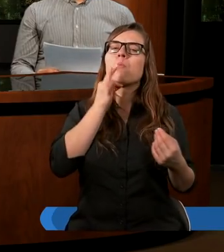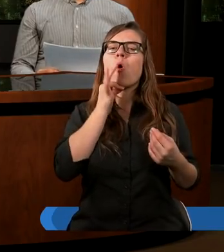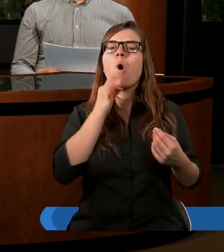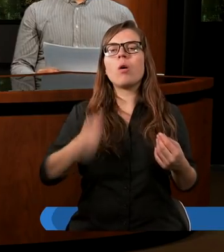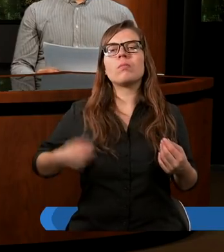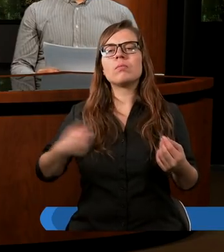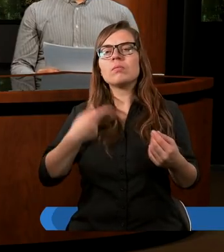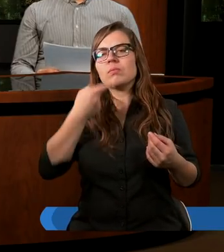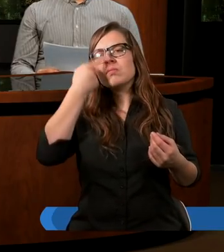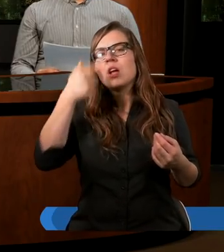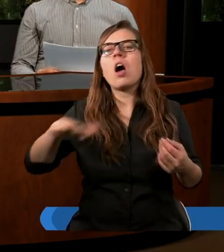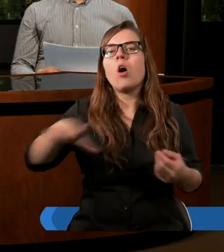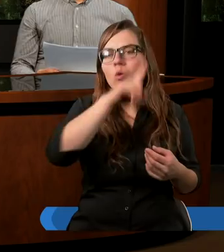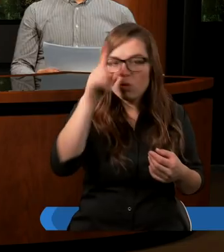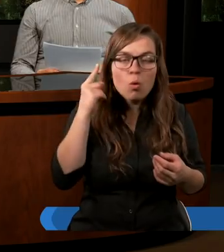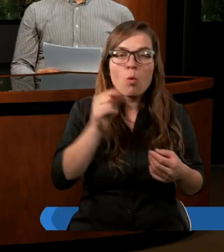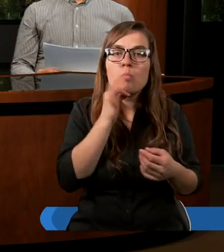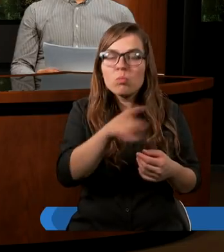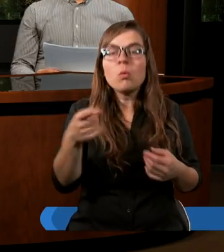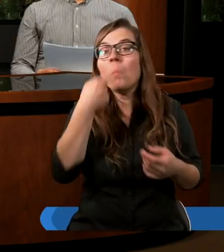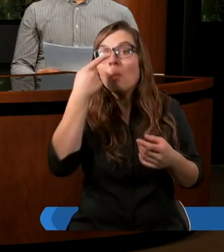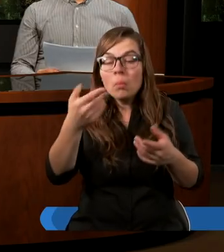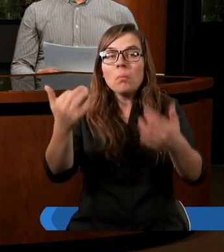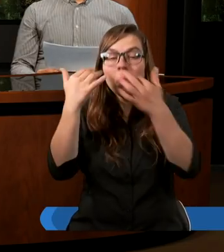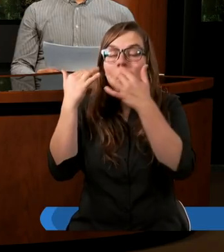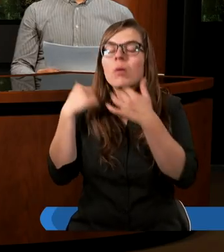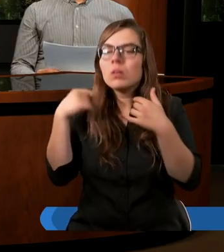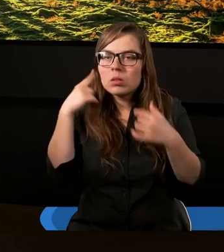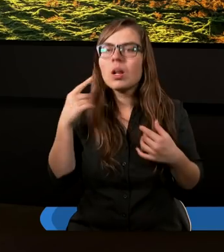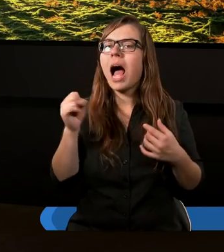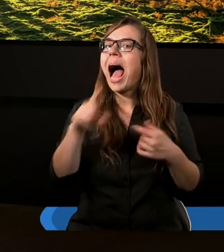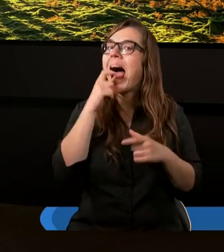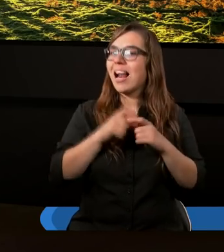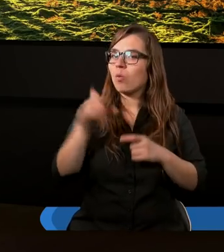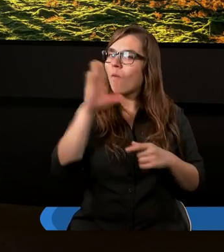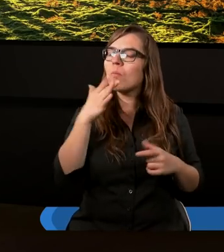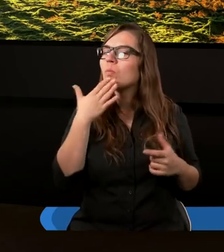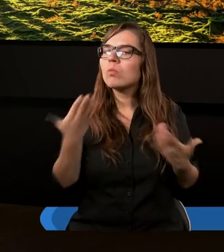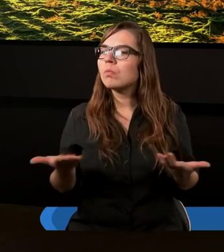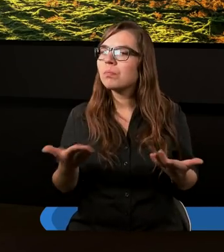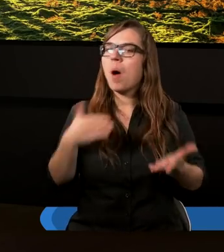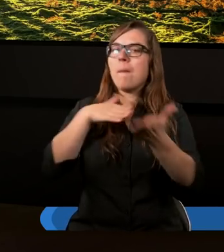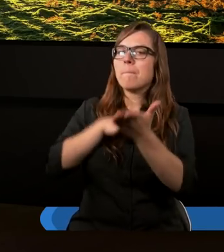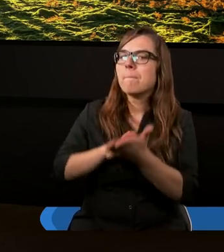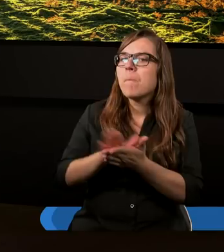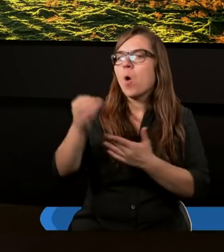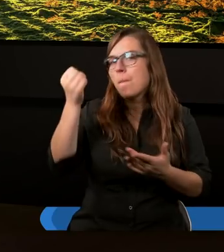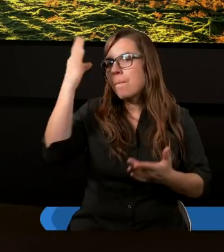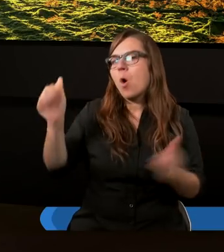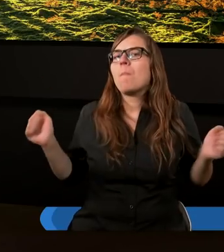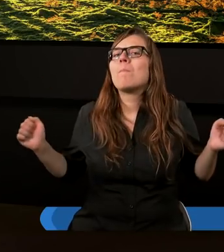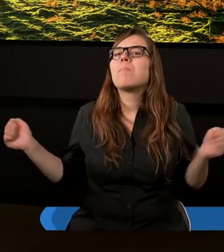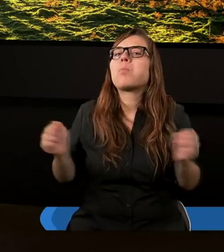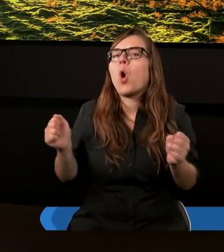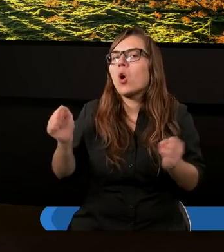posłuchał pysznych młodych ludzi. A Słowo Boże mówi, że początkiem mądrości jest